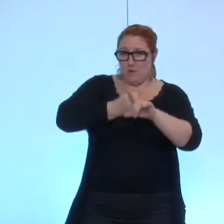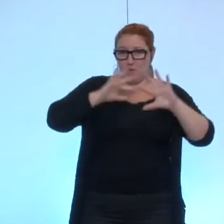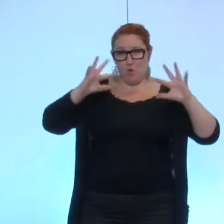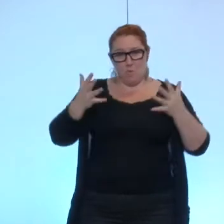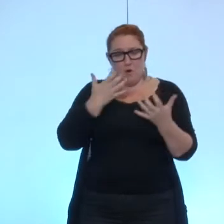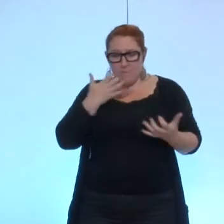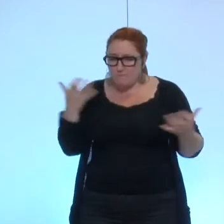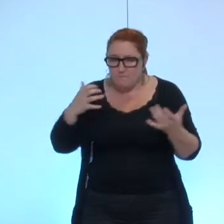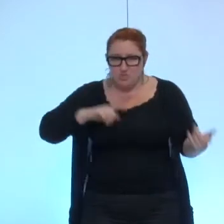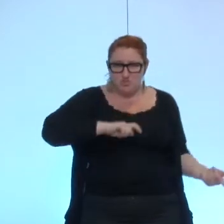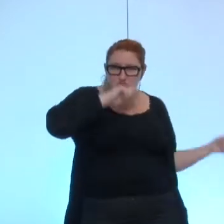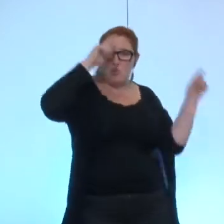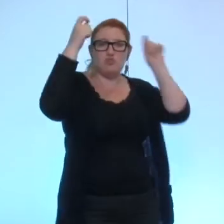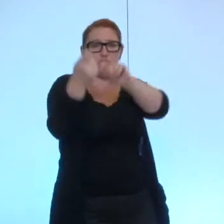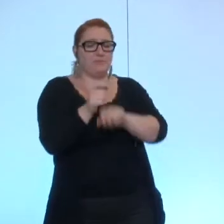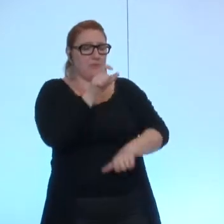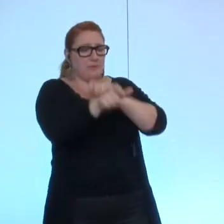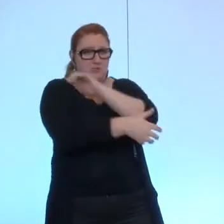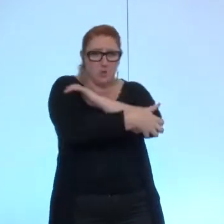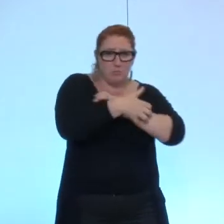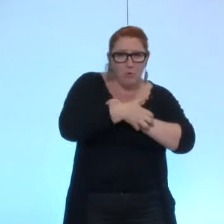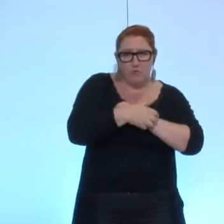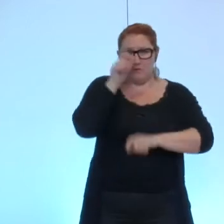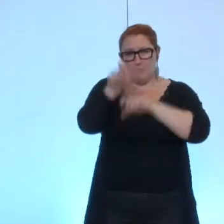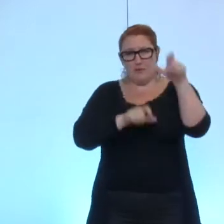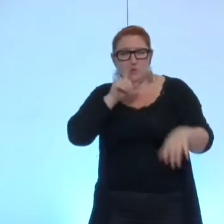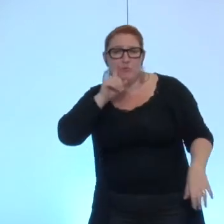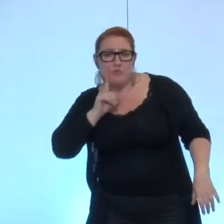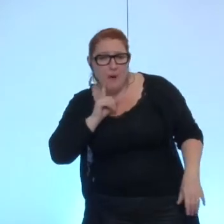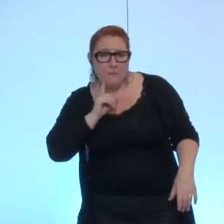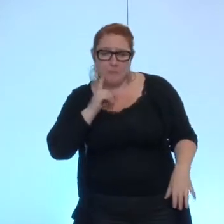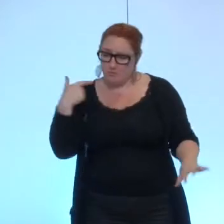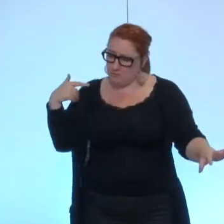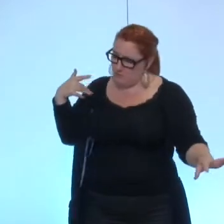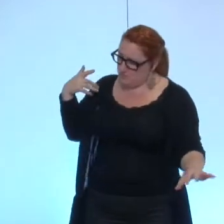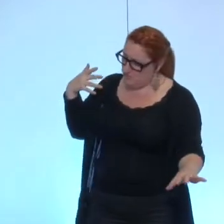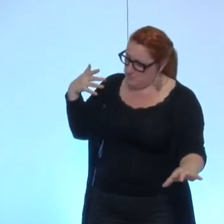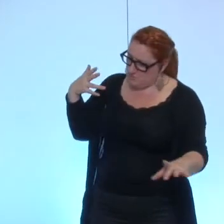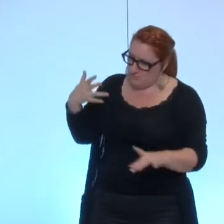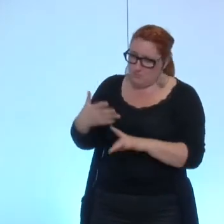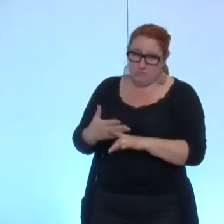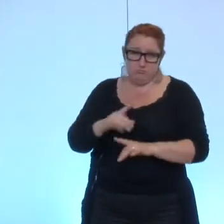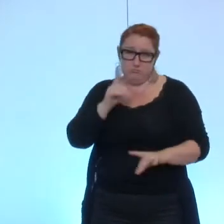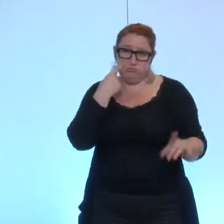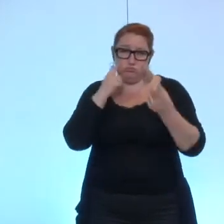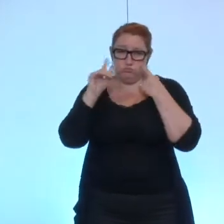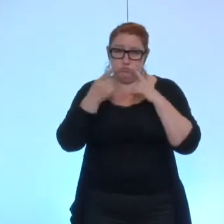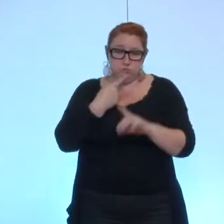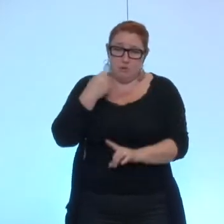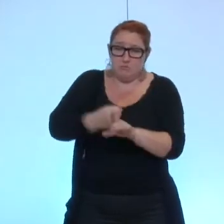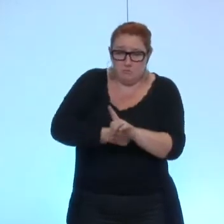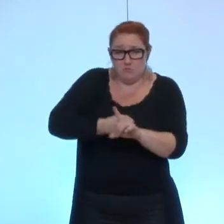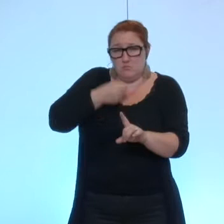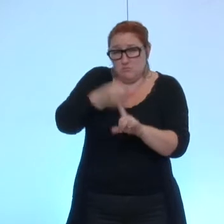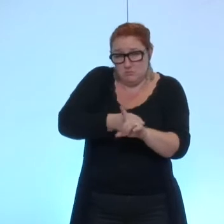les femmes, les minorités l'ont appris au fil des siècles. Aujourd'hui, c'est à nouveau pour sortir d